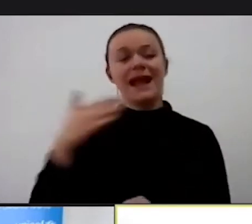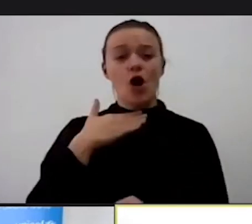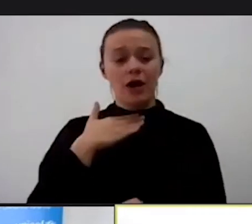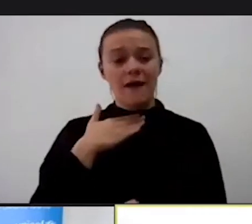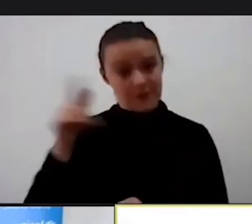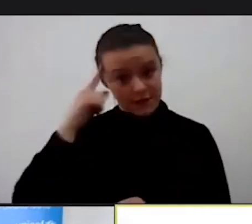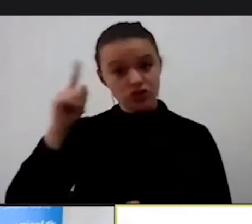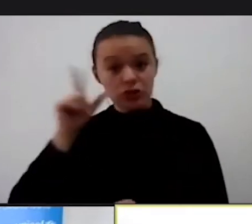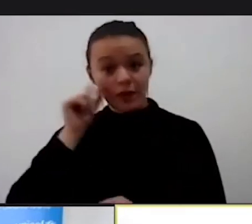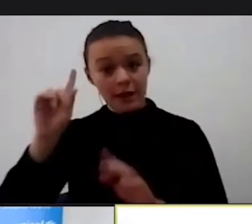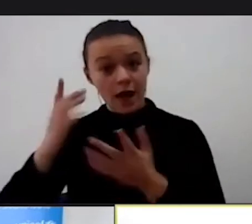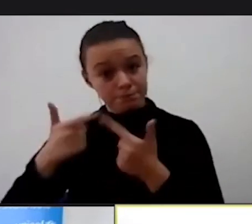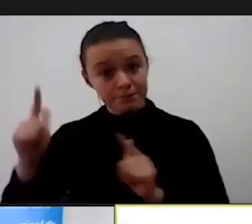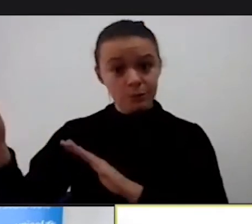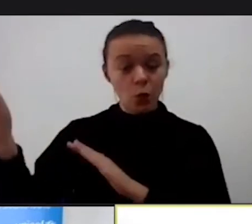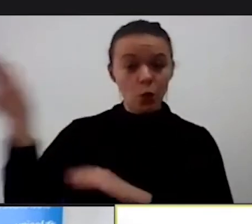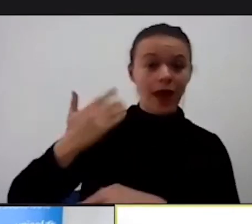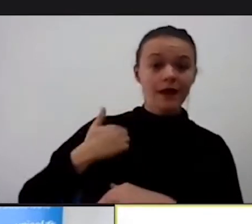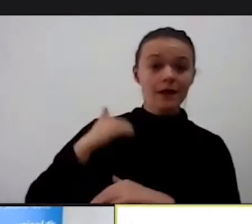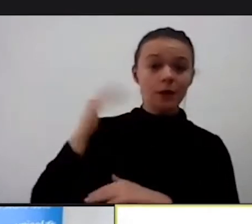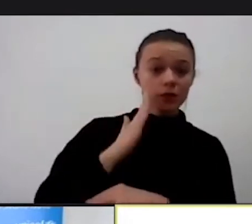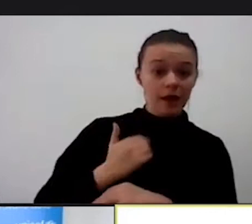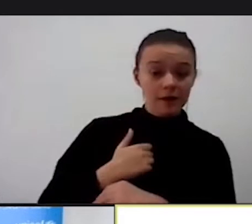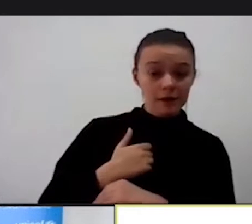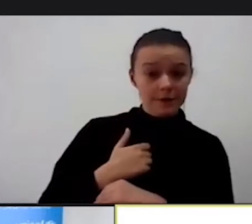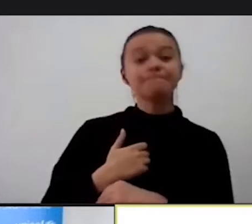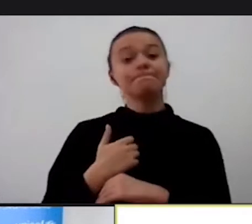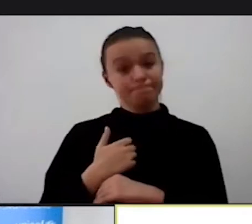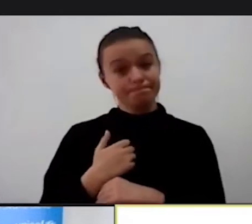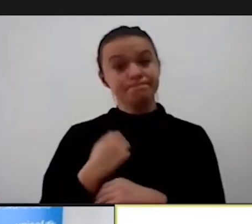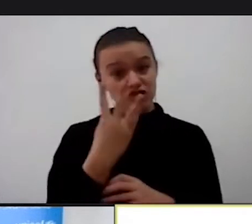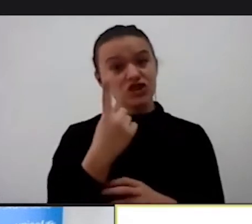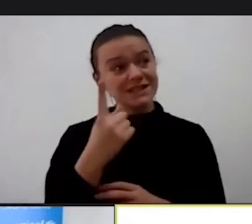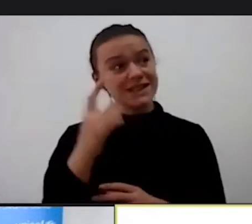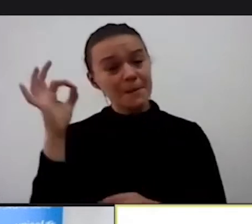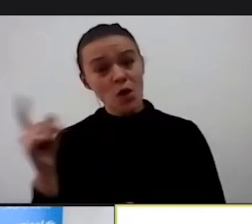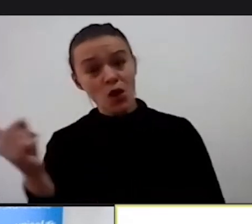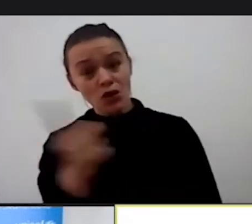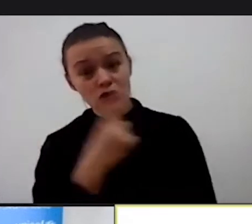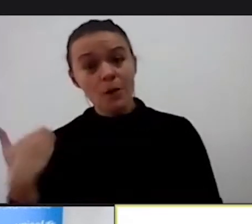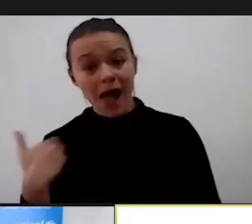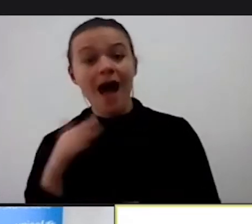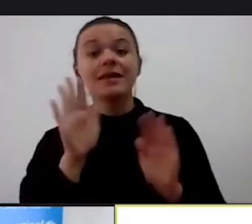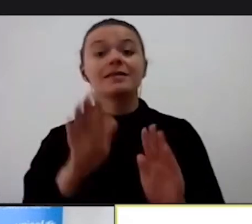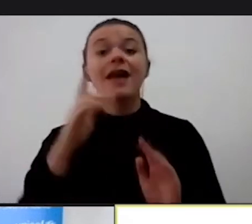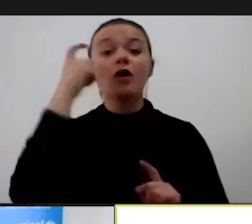mene sme da udarim. 41% mladih. I da li smo za to krivi mi mladi?